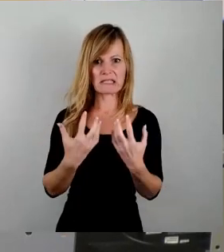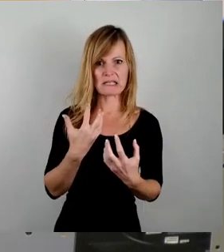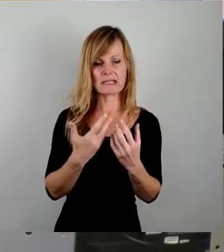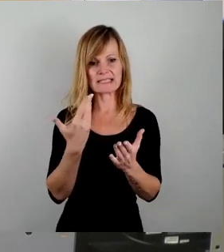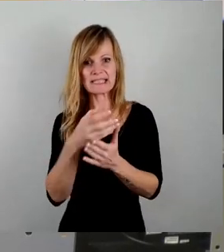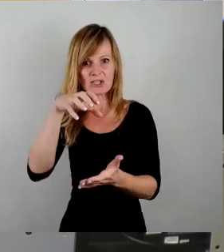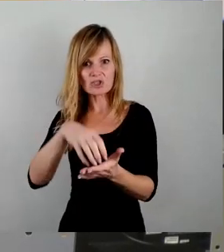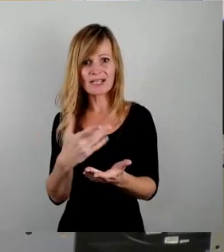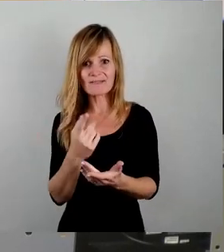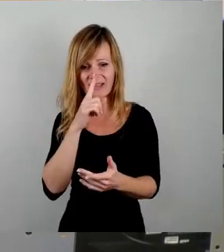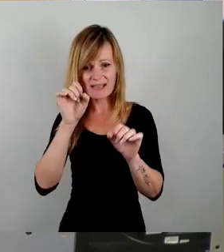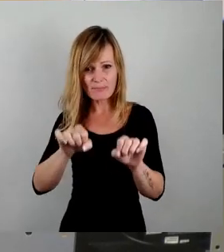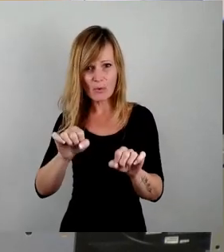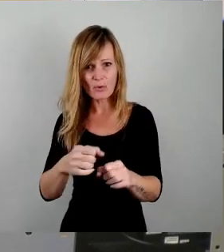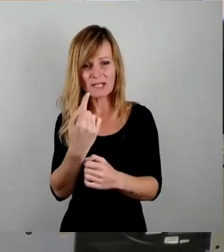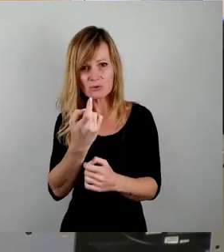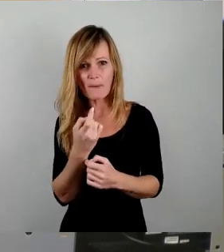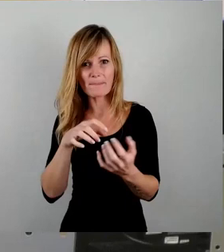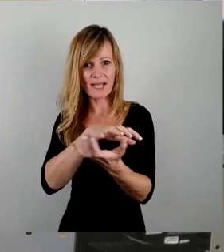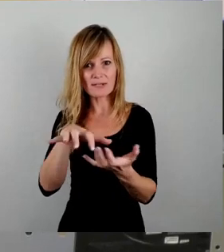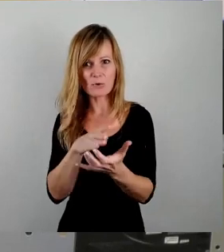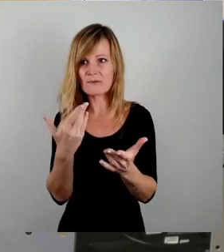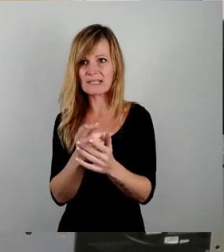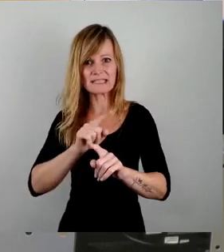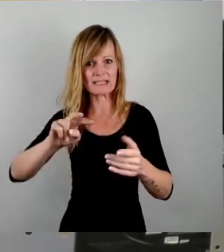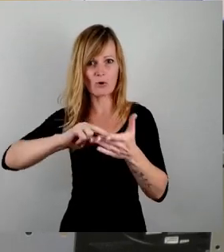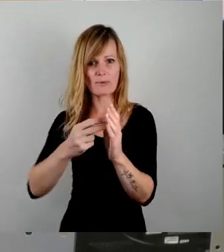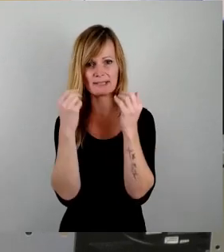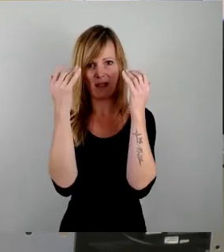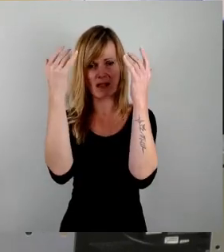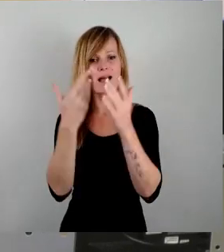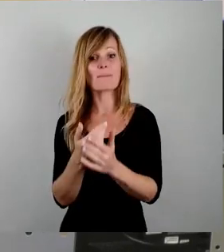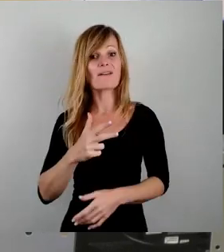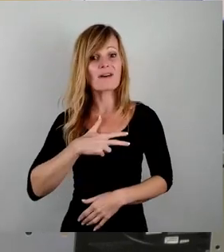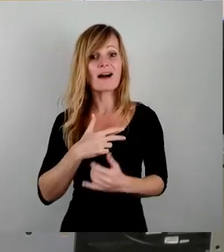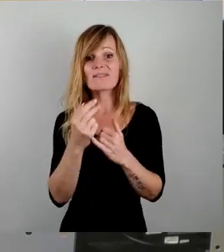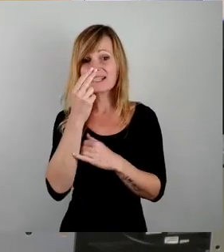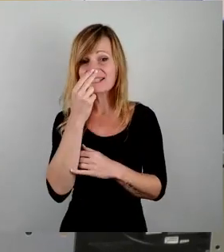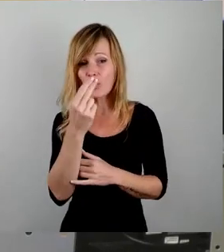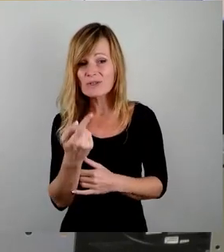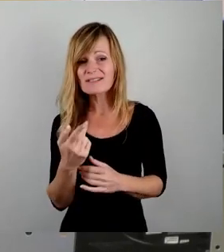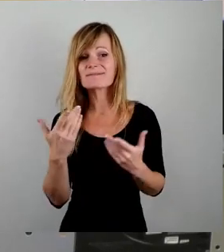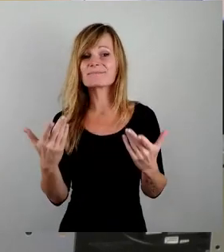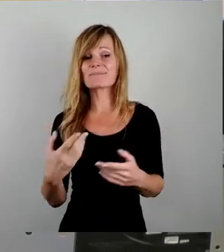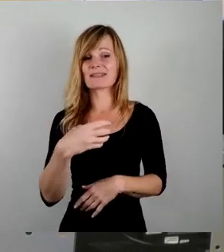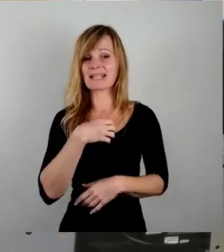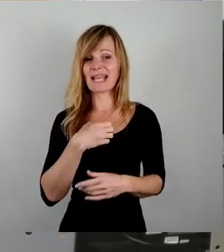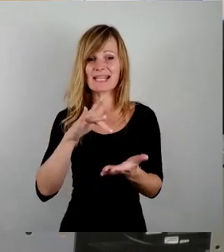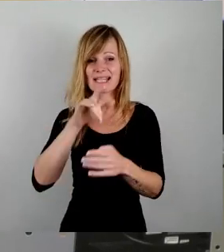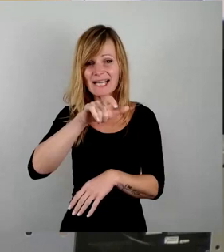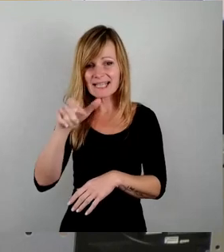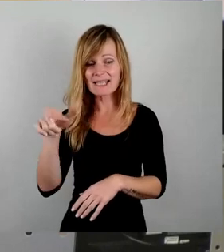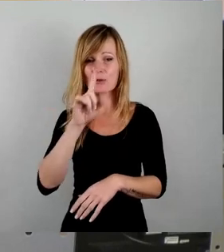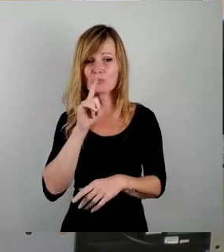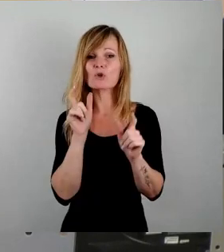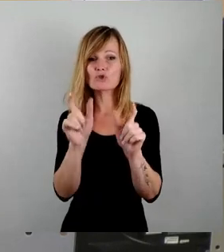Katastrophen nicht adäquat vorbereitet. Dabei gilt es in Wahrheit, die Dresdnerinnen und Dresdner nur vor einem zu